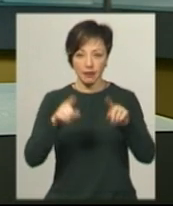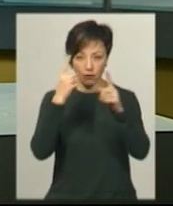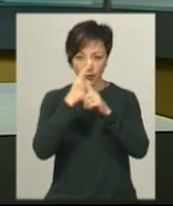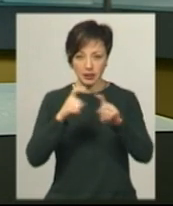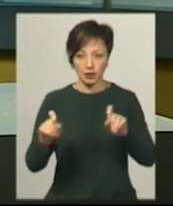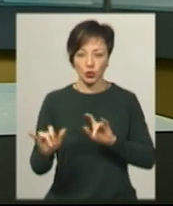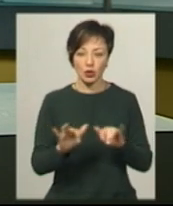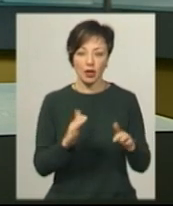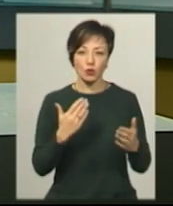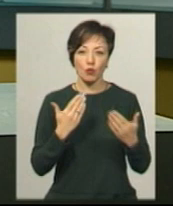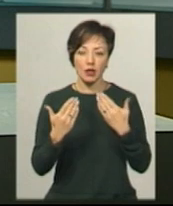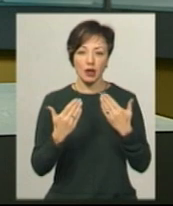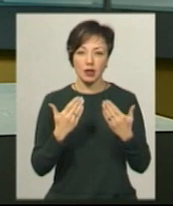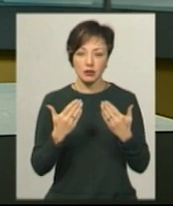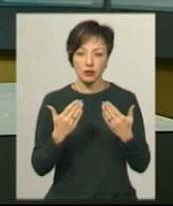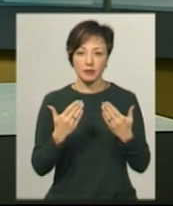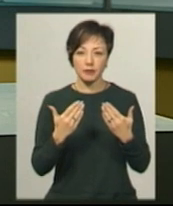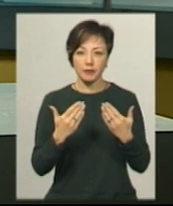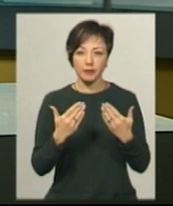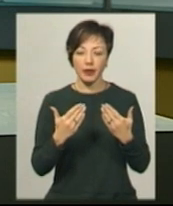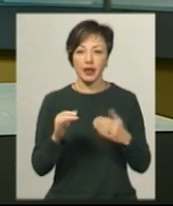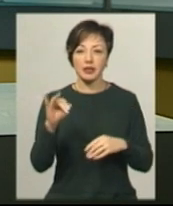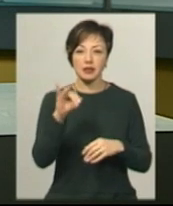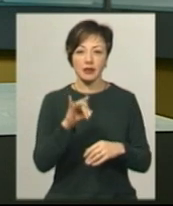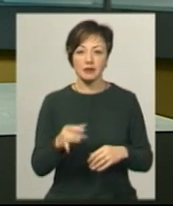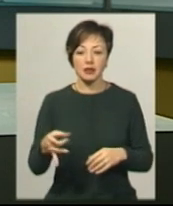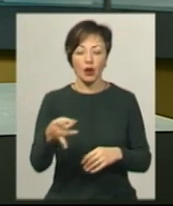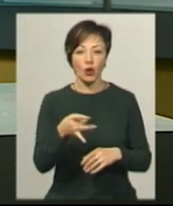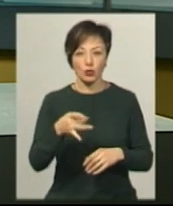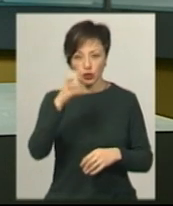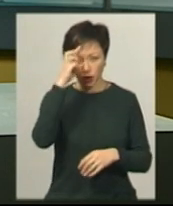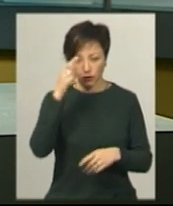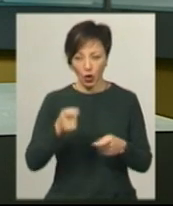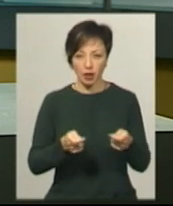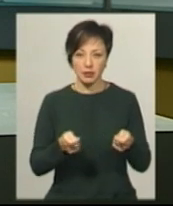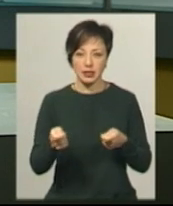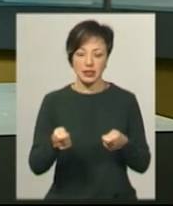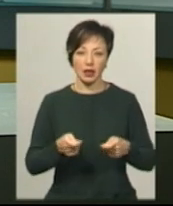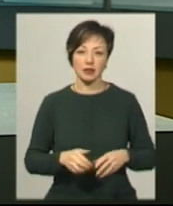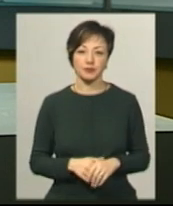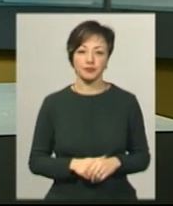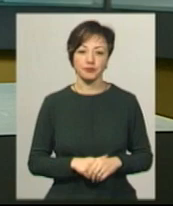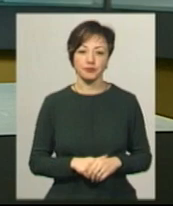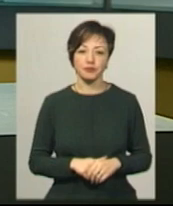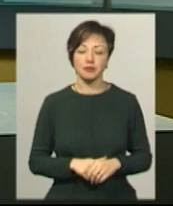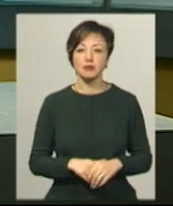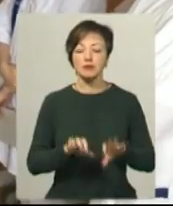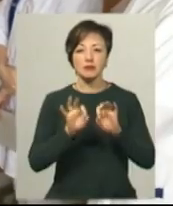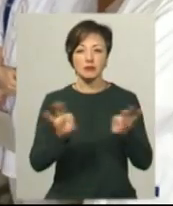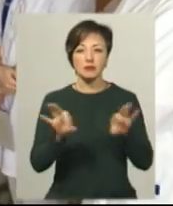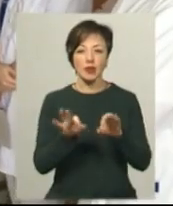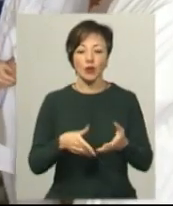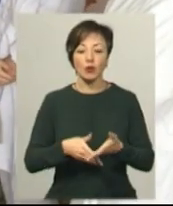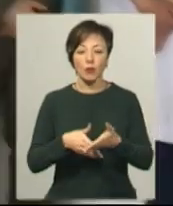діяльності та комунікацій з громадськістю апарату Ізяславської районної державної адміністрації Віктор Кучерук. За його словами,